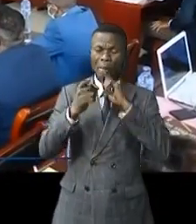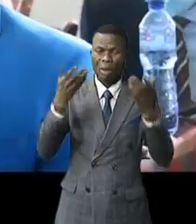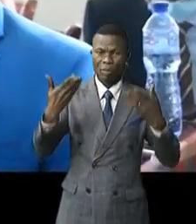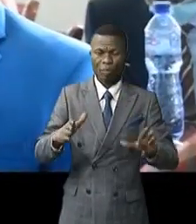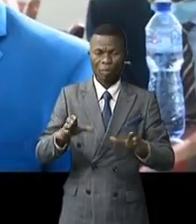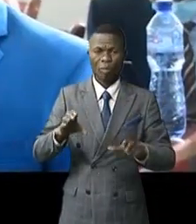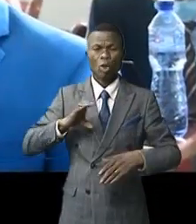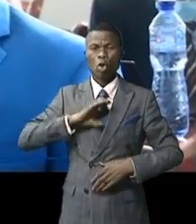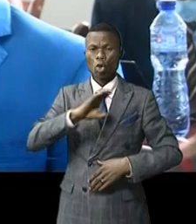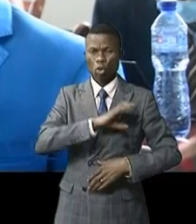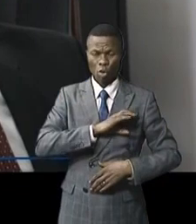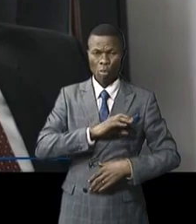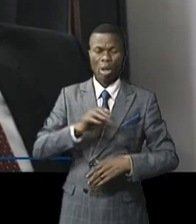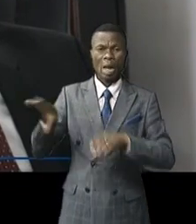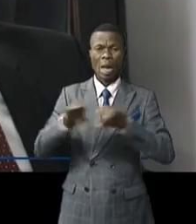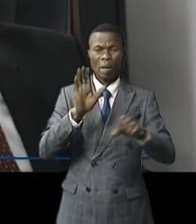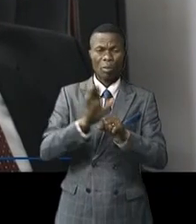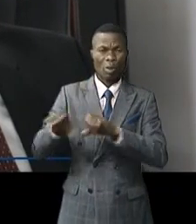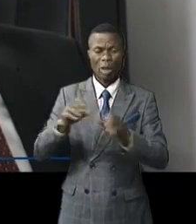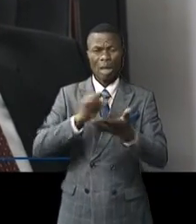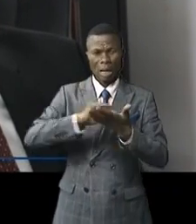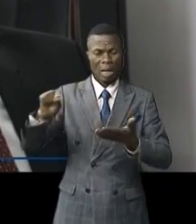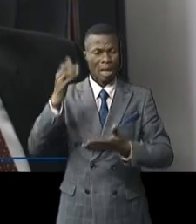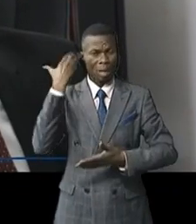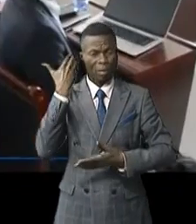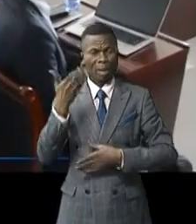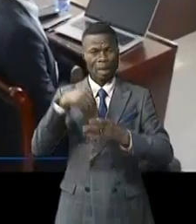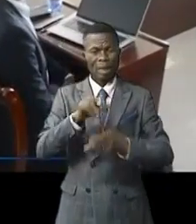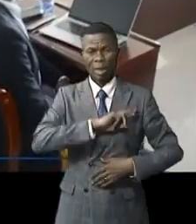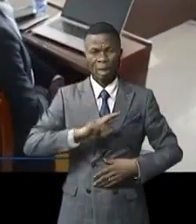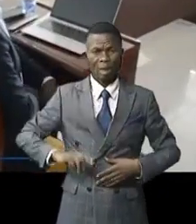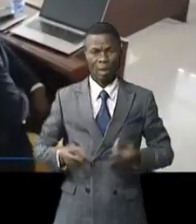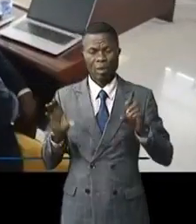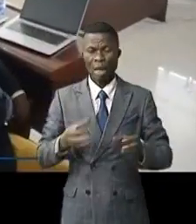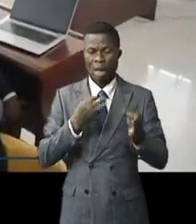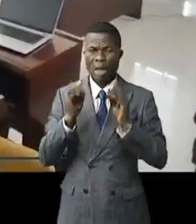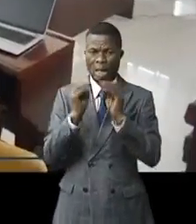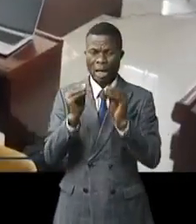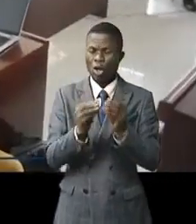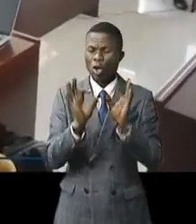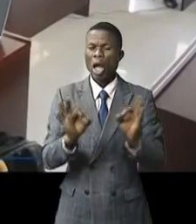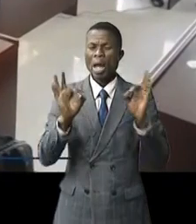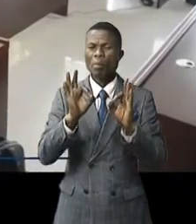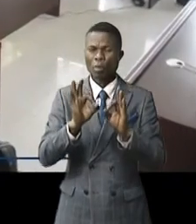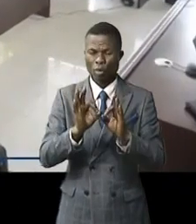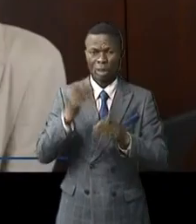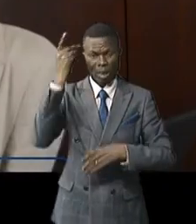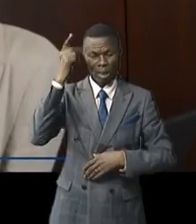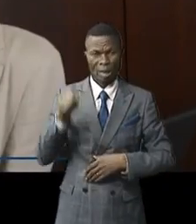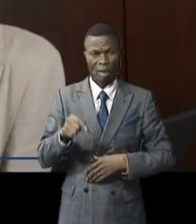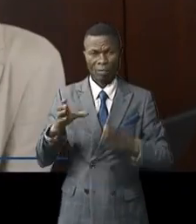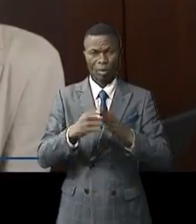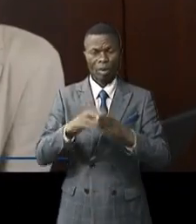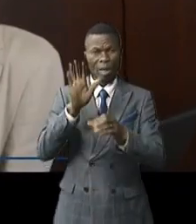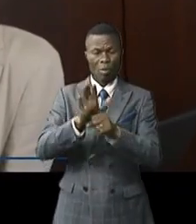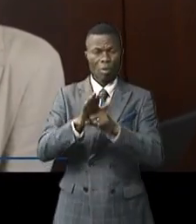le comité de pilotage du programme multisectoriel d'élimination de choléra en RDC a tenu une réunion importante à Kinshasa avec